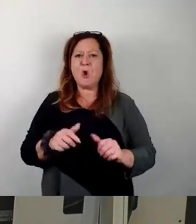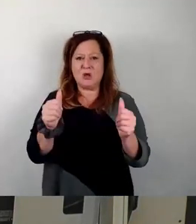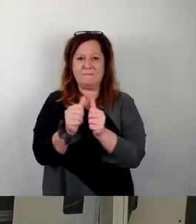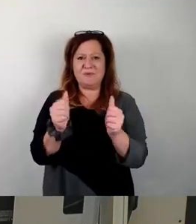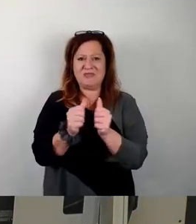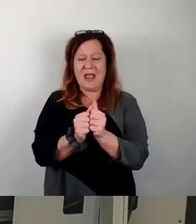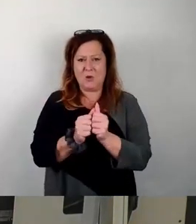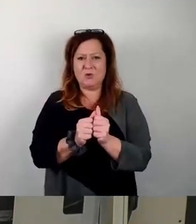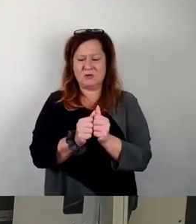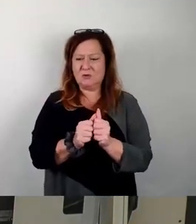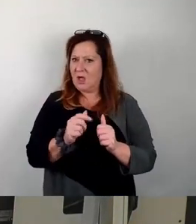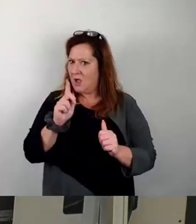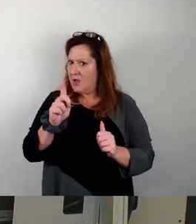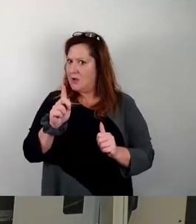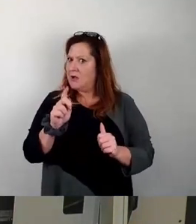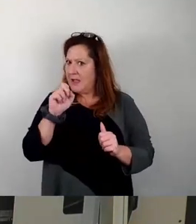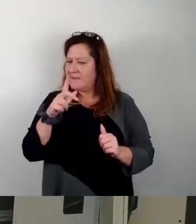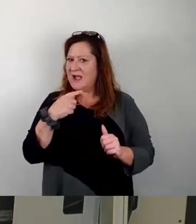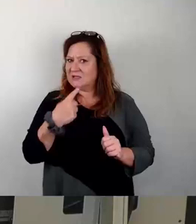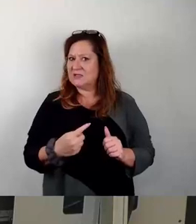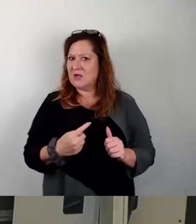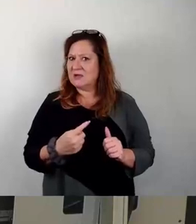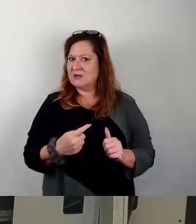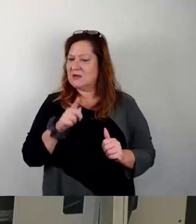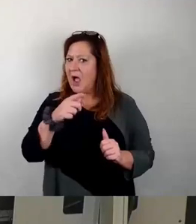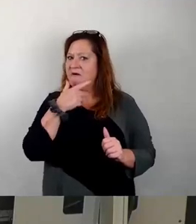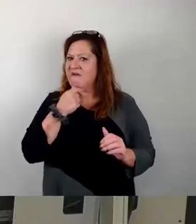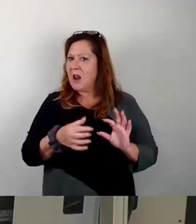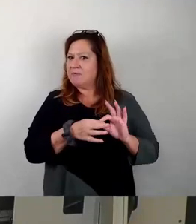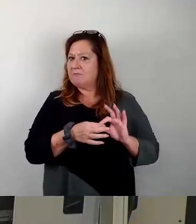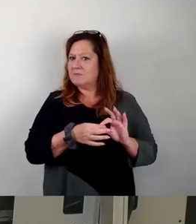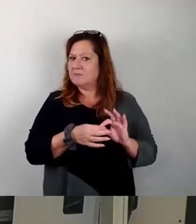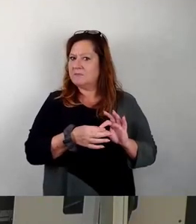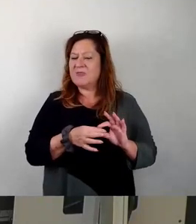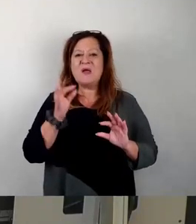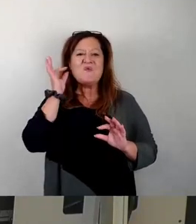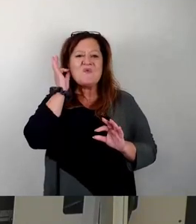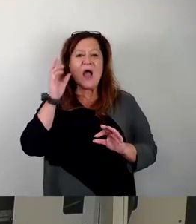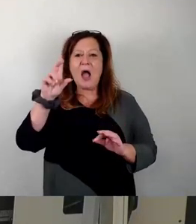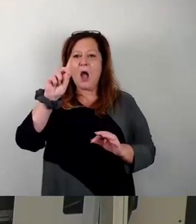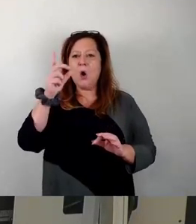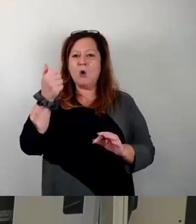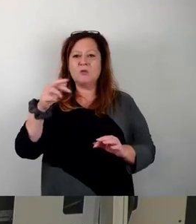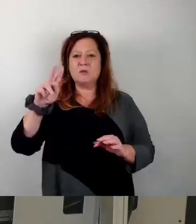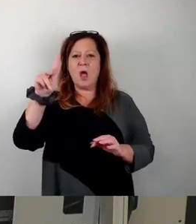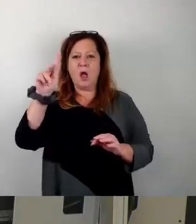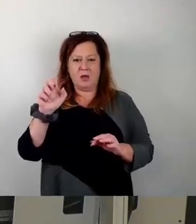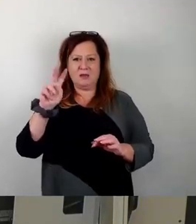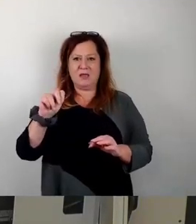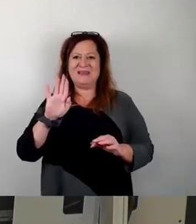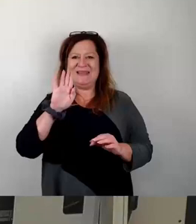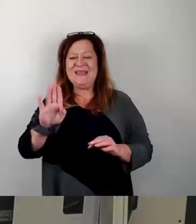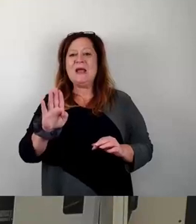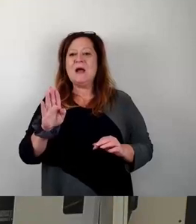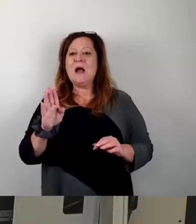drauf, weil ich an Frau Dagen anknüpfen will. Frau Dagen hat ihren Redebeitrag mit den Worten einer